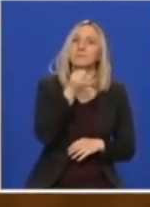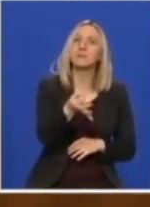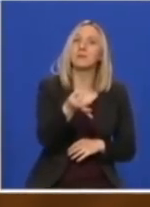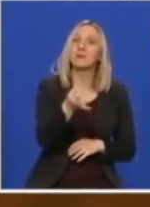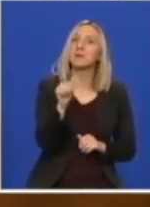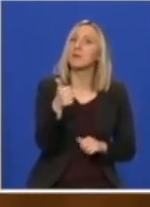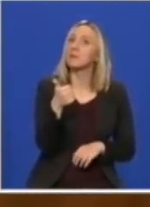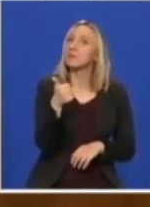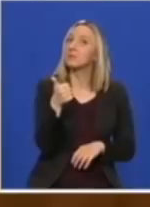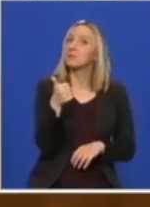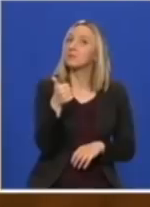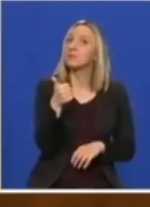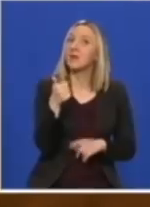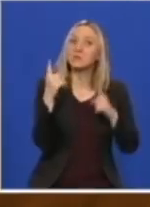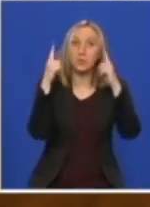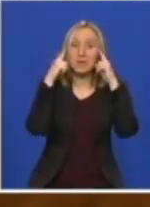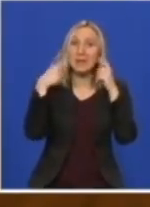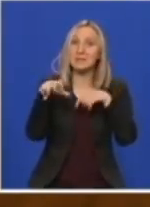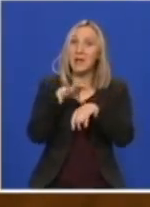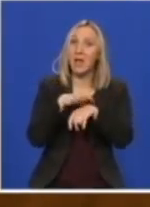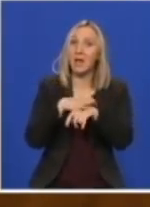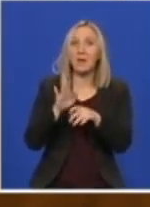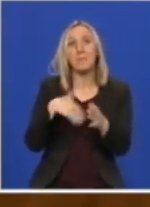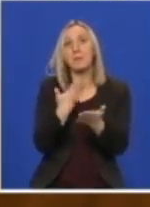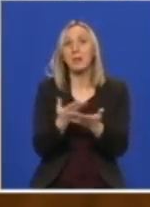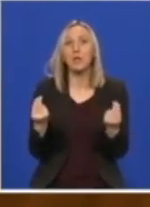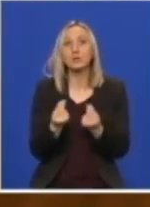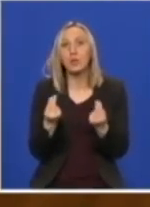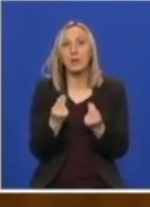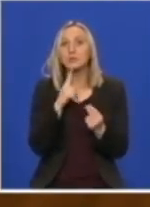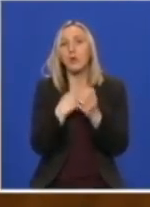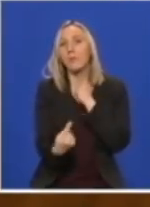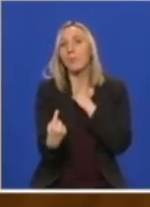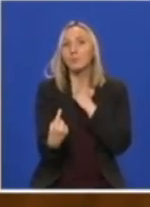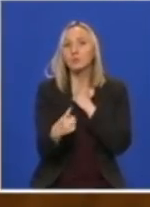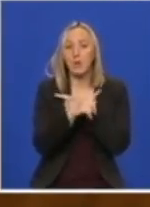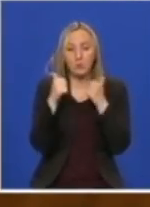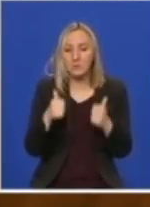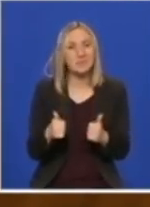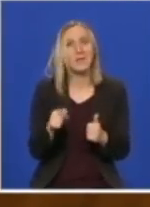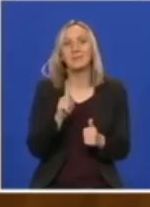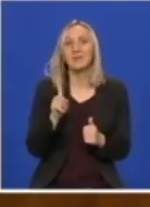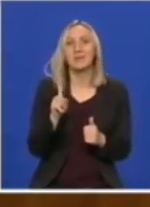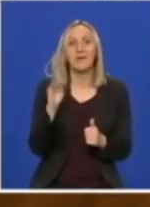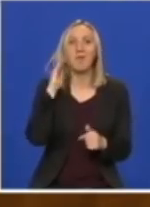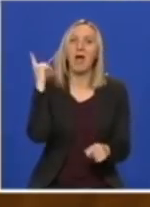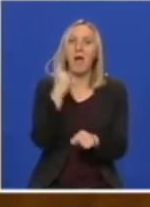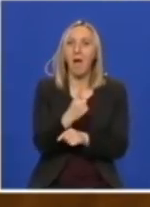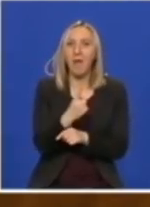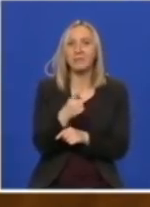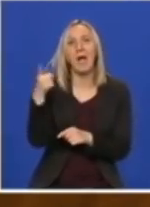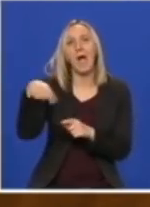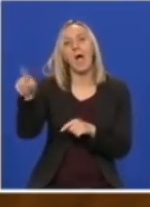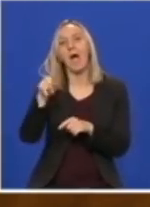da li su kineski lekari predložili neku meru eventualno koja je propuštena, odnosno koja do sada nije doneta, a oni tvrde da bi bila korisna.